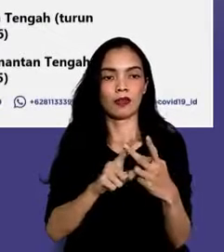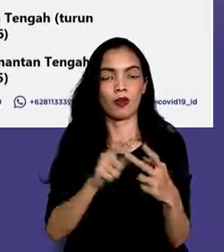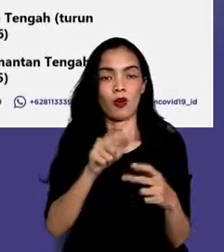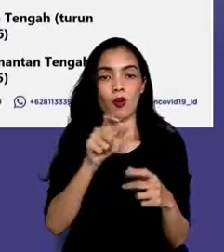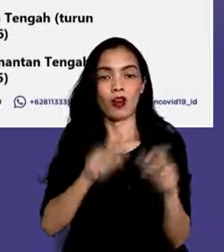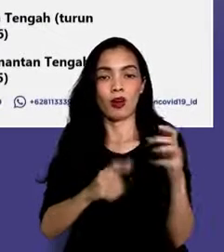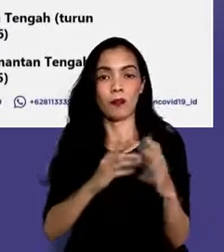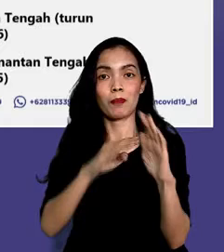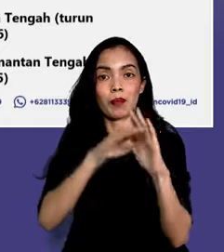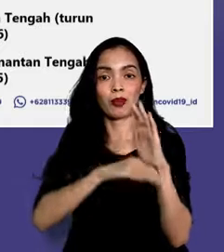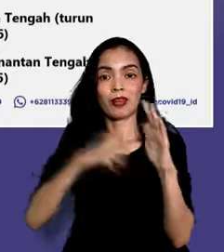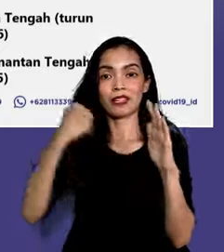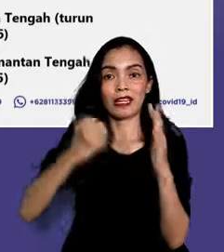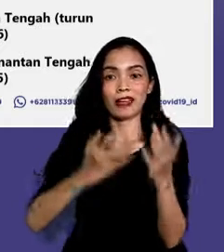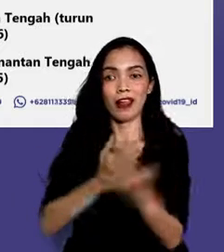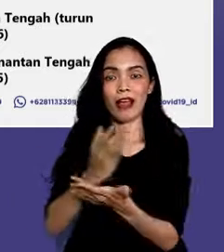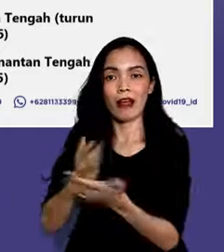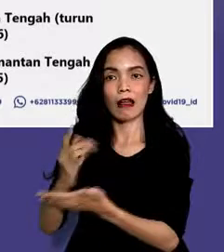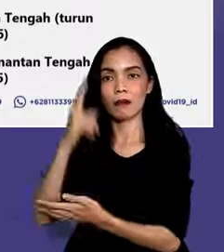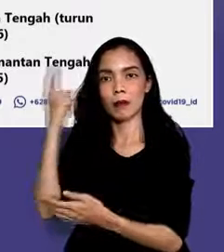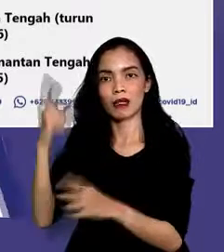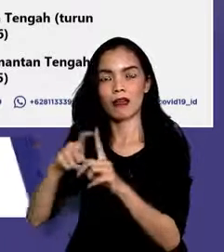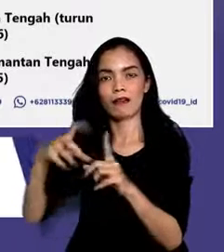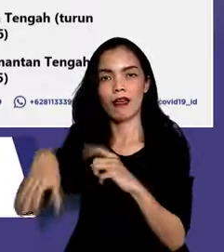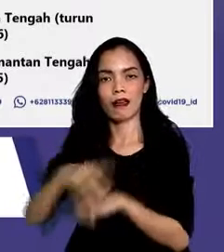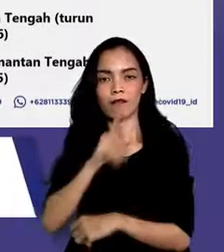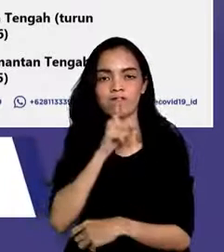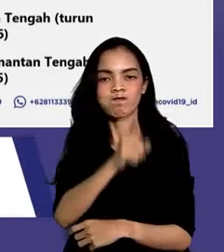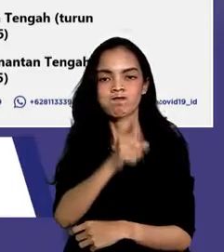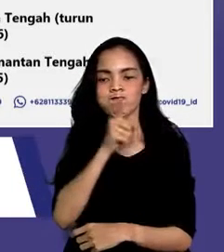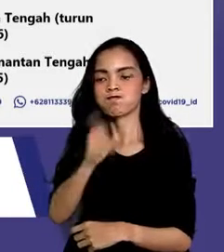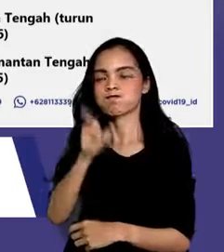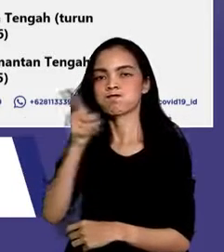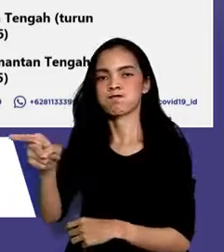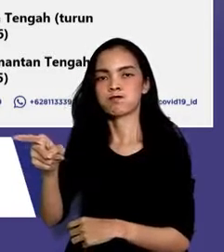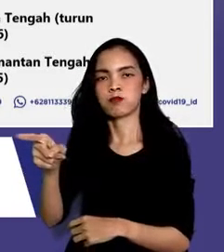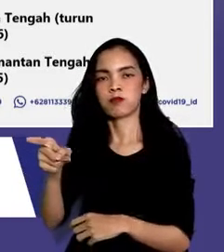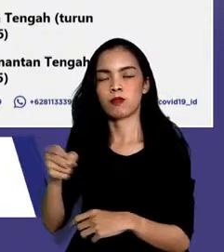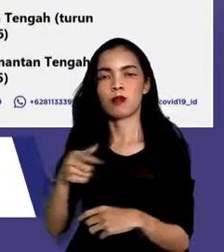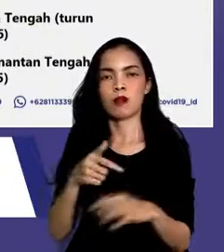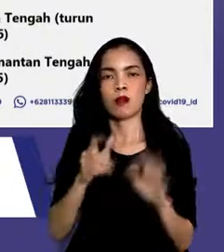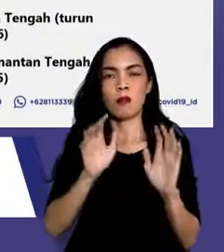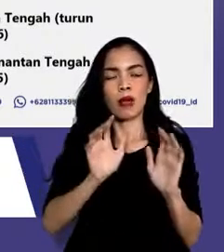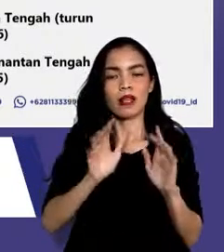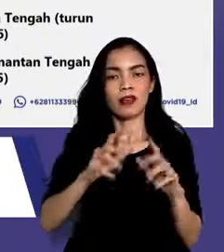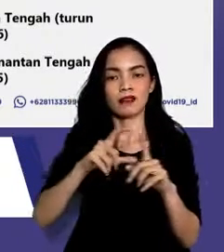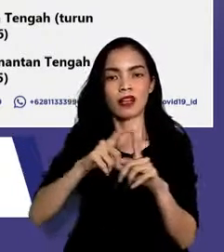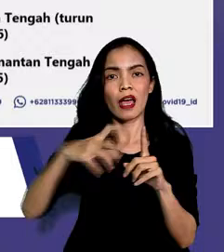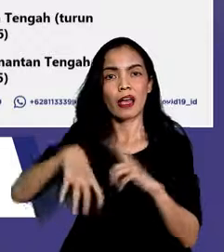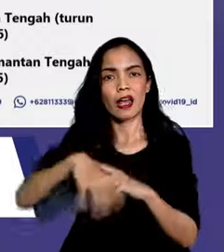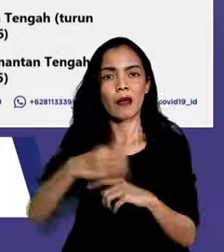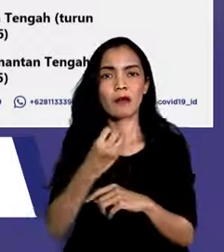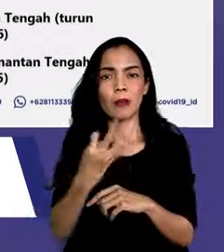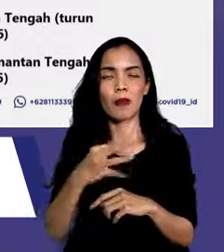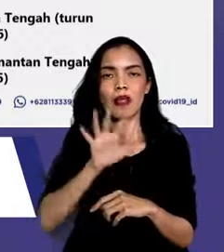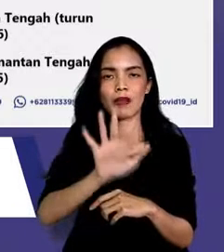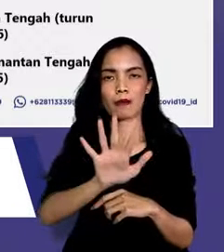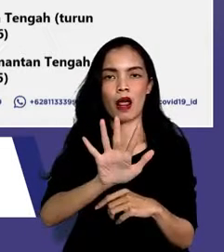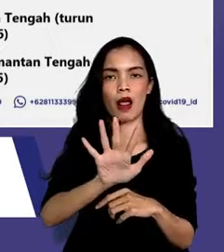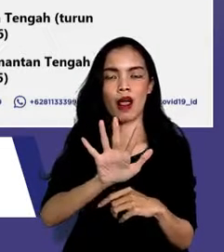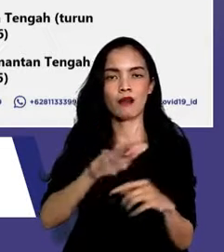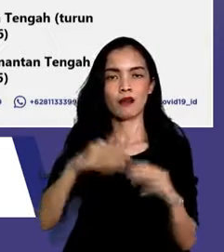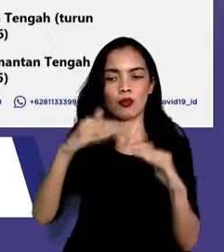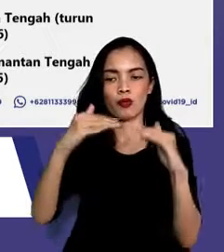kesehatan. Penurunan kasus aktif ini paling banyak dikontribusikan oleh 5 provinsi yang mengalami penurunan tajam